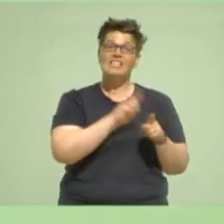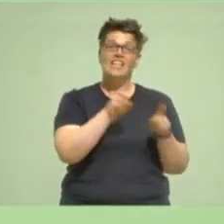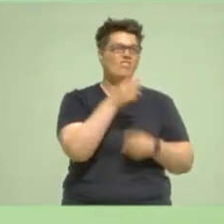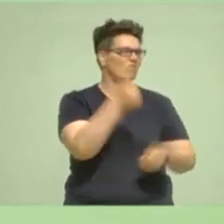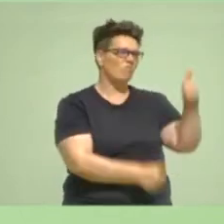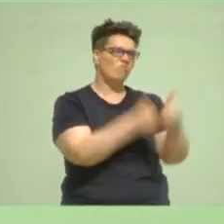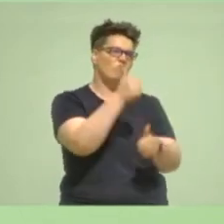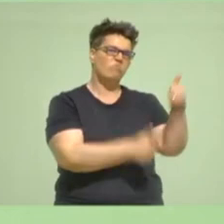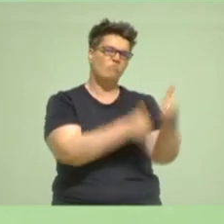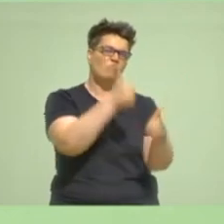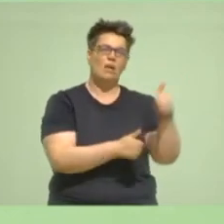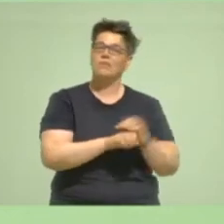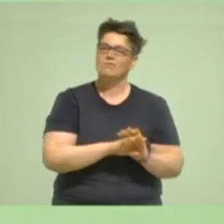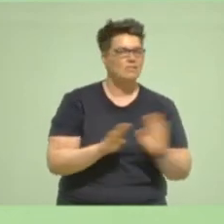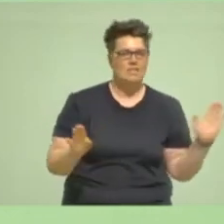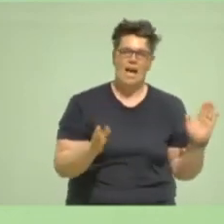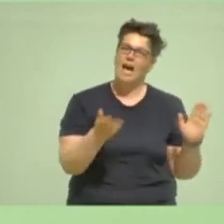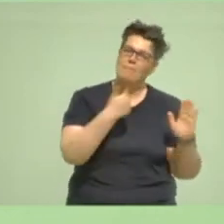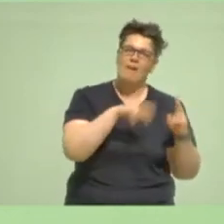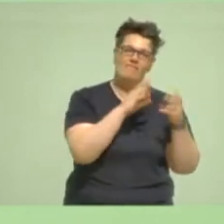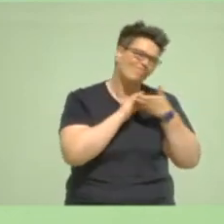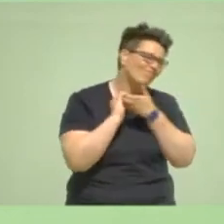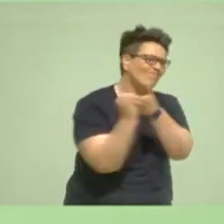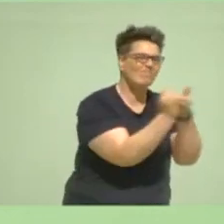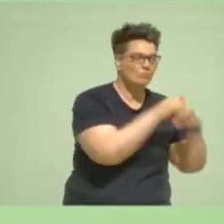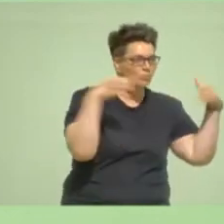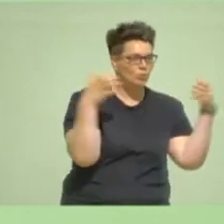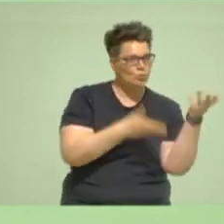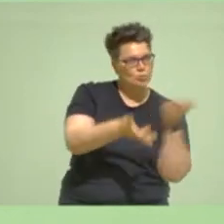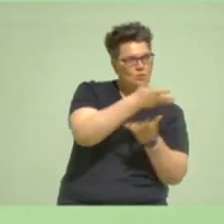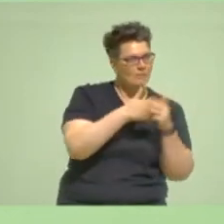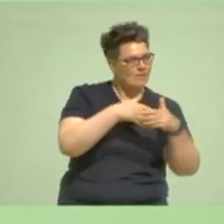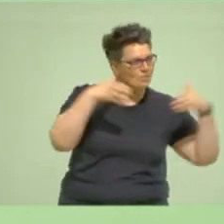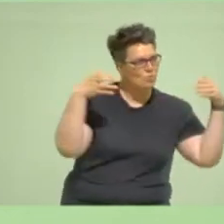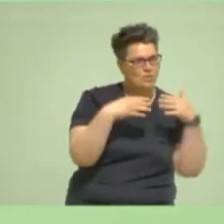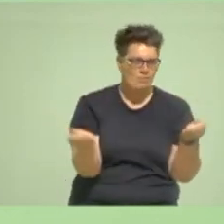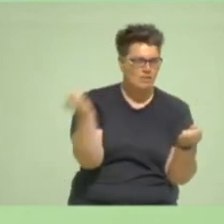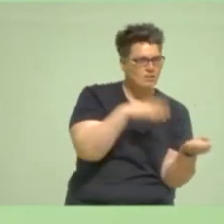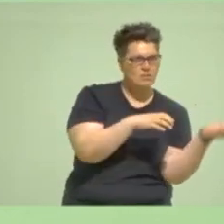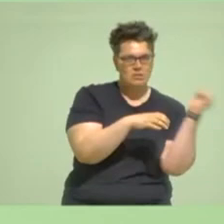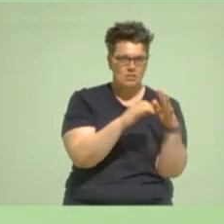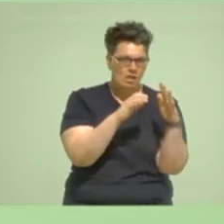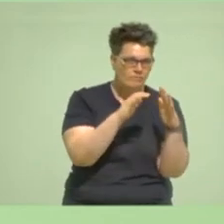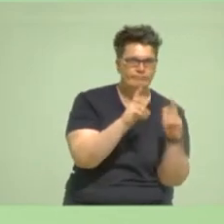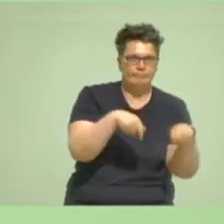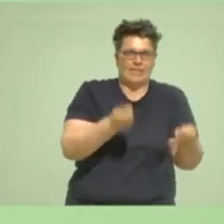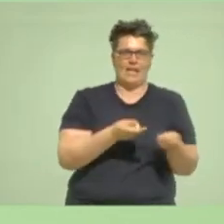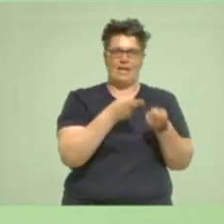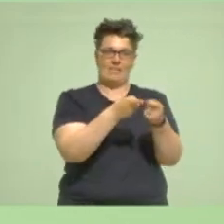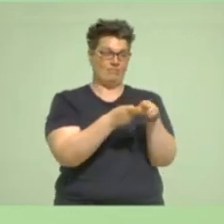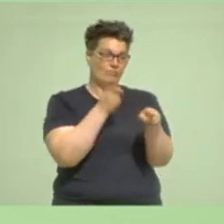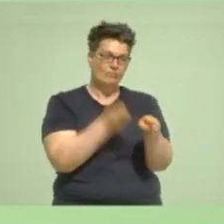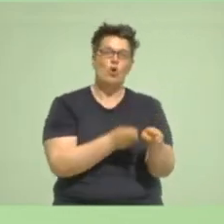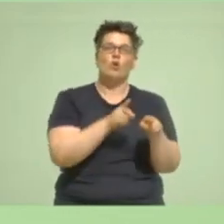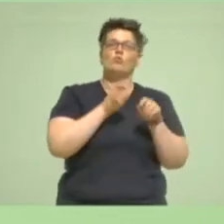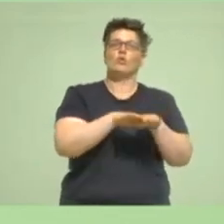verliert der andere, miteinander zu diskutieren, sondern zu versuchen, was Gemeinsames zu finden, was ausreichend tragfähig